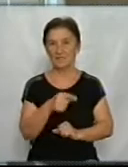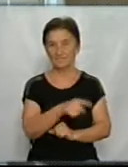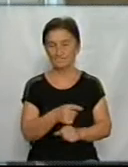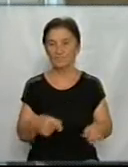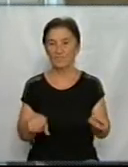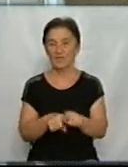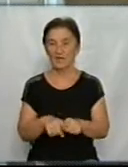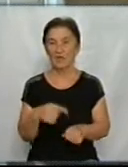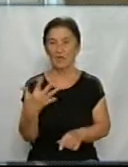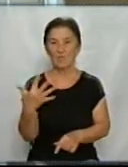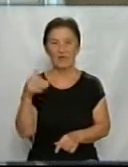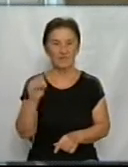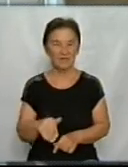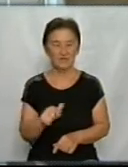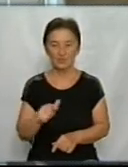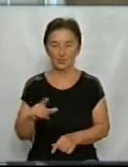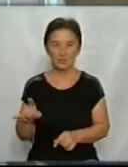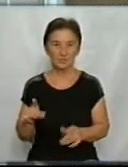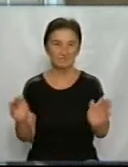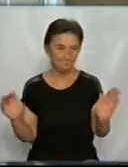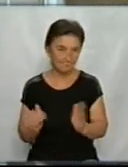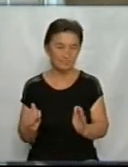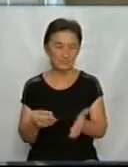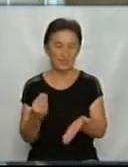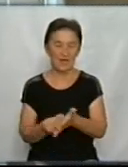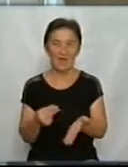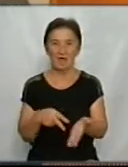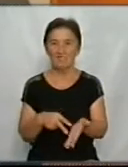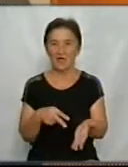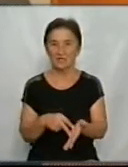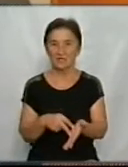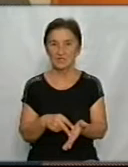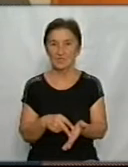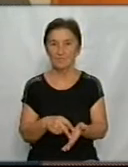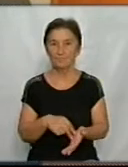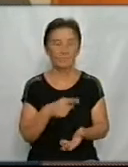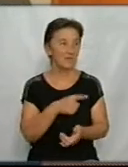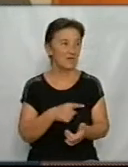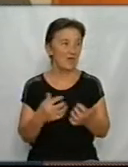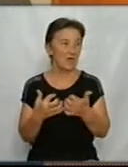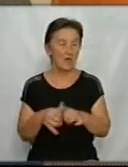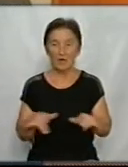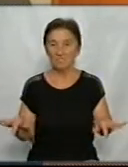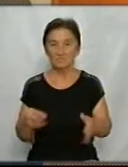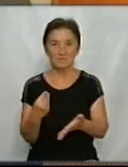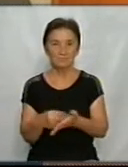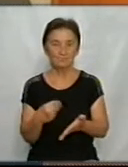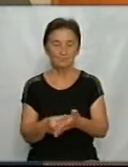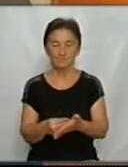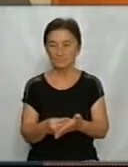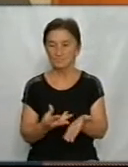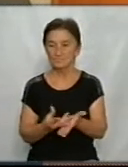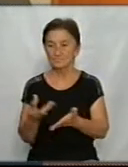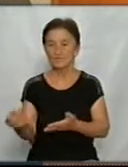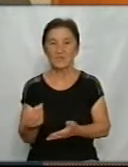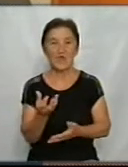тисяч гривень, так як максимальна вартість пакунку малюка складала 5 тисяч гривень. Каже, механізм видачі грошової компенсації замість пакунку